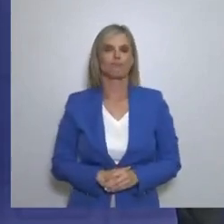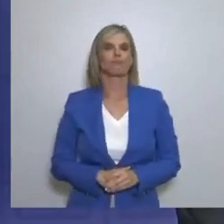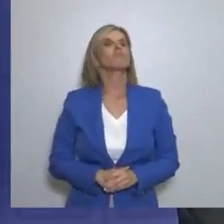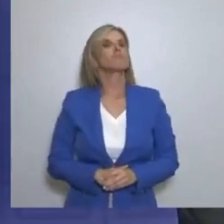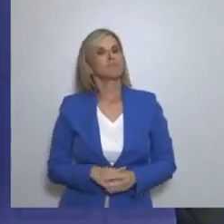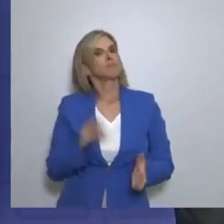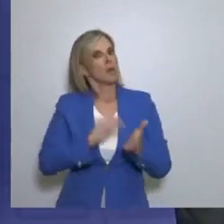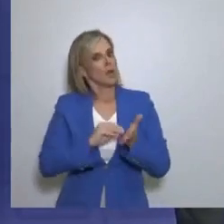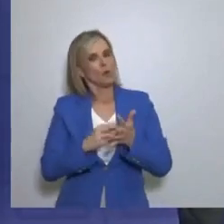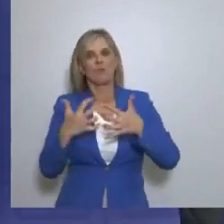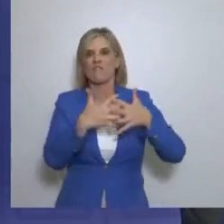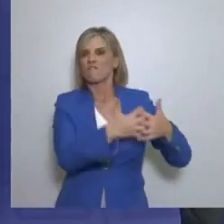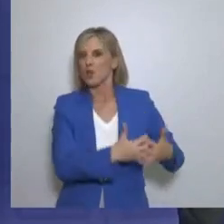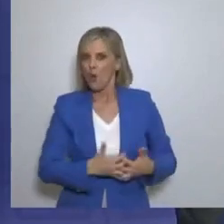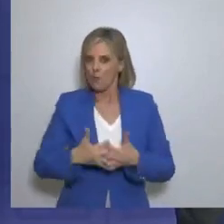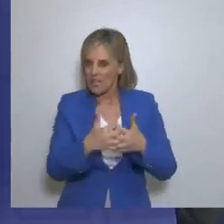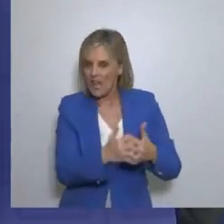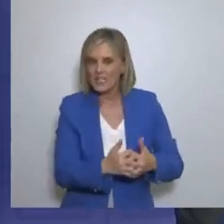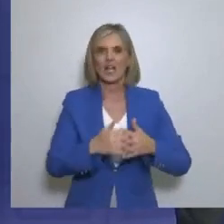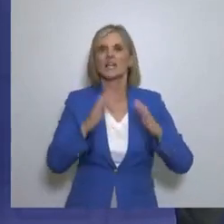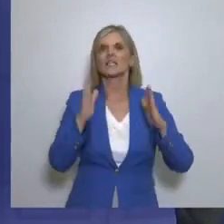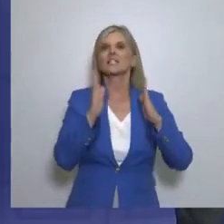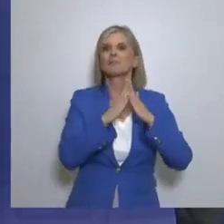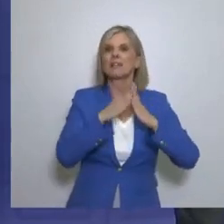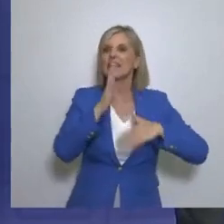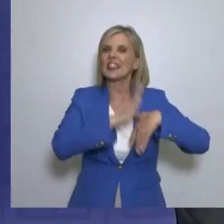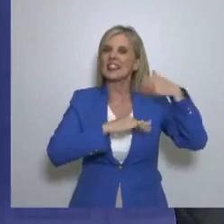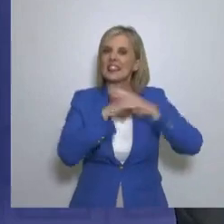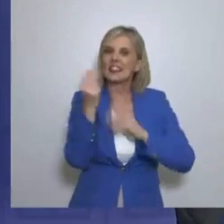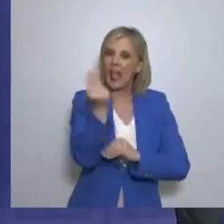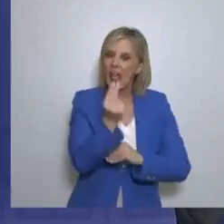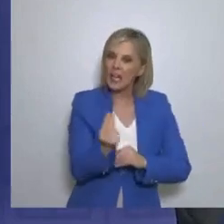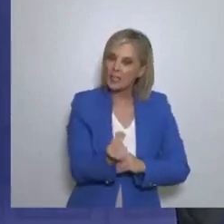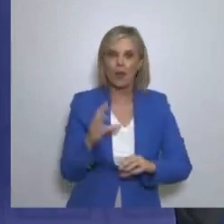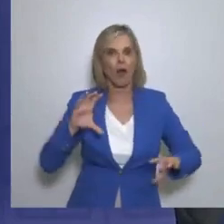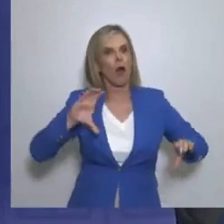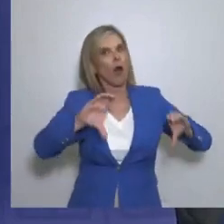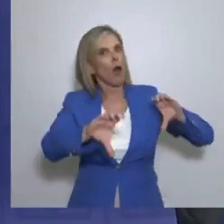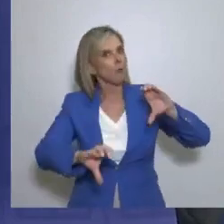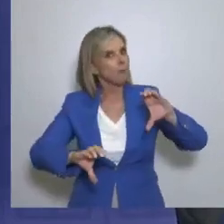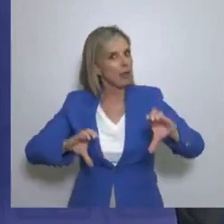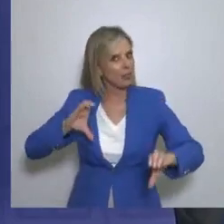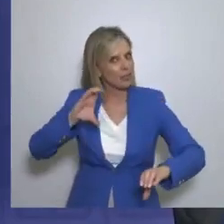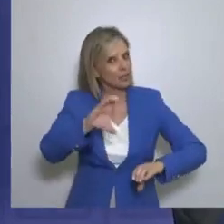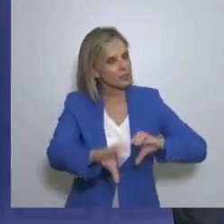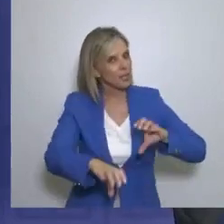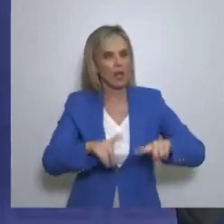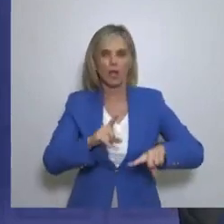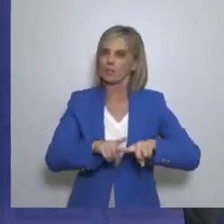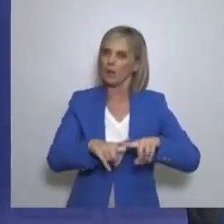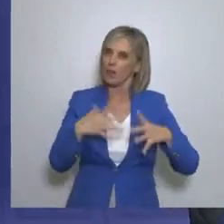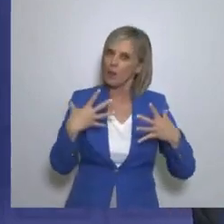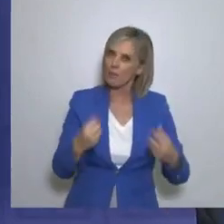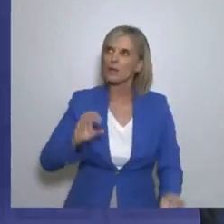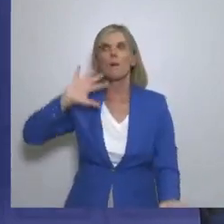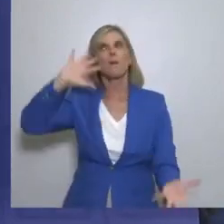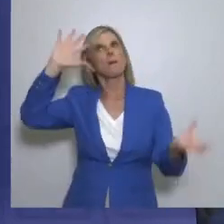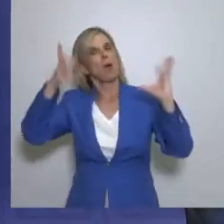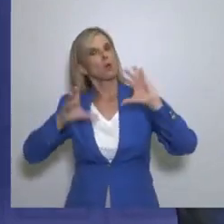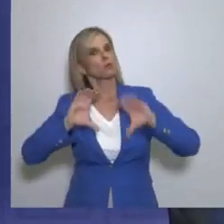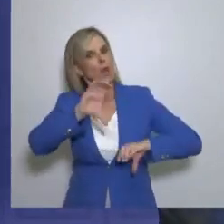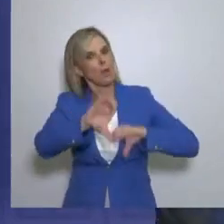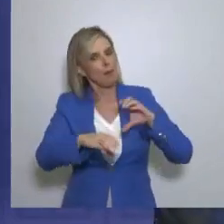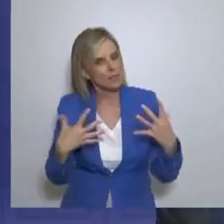βιομηχανία Και για τη βιοτεχνία Και για την οικοτεχνία Οι επενδύσεις από εχώριους επενδυτές στην Ελλάδα μας Αλλά και παγκόσμους Τώρα σε φορά τον